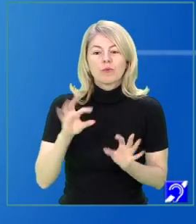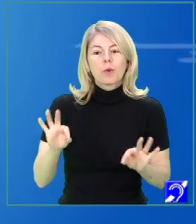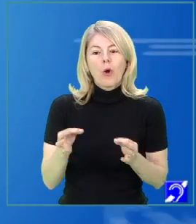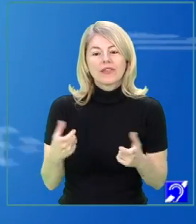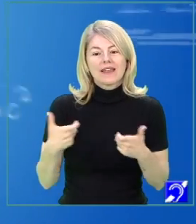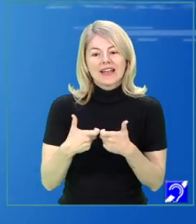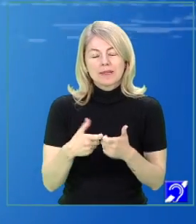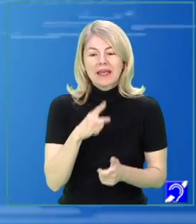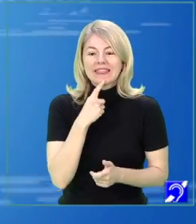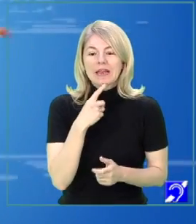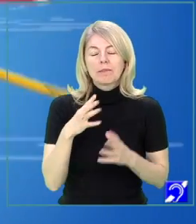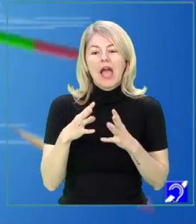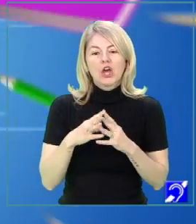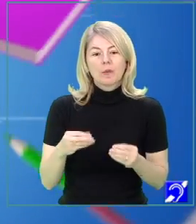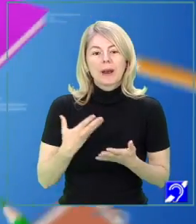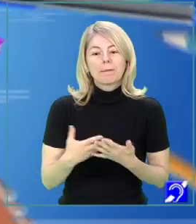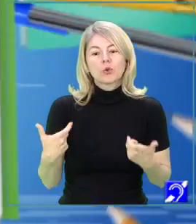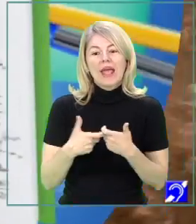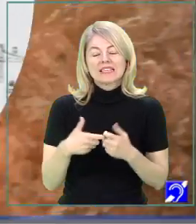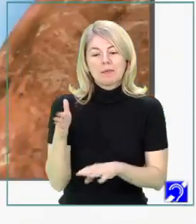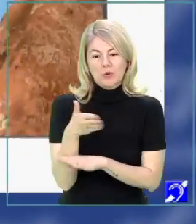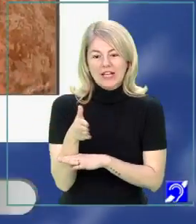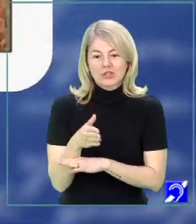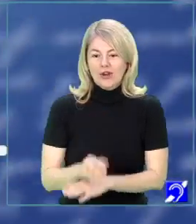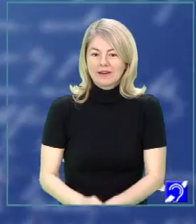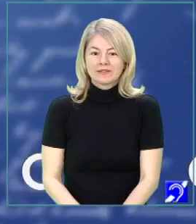de subiect de limba română pentru evaluarea națională.